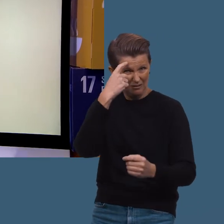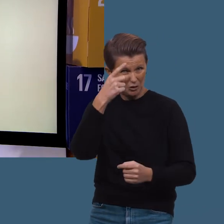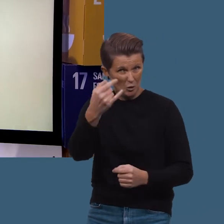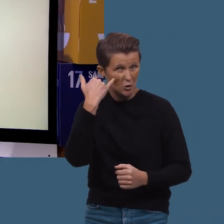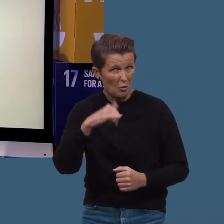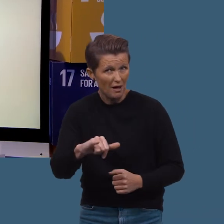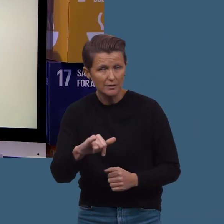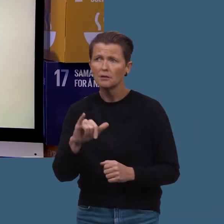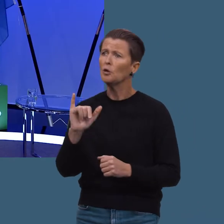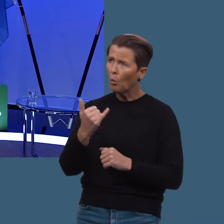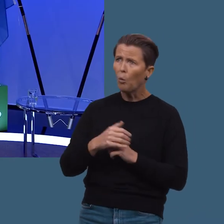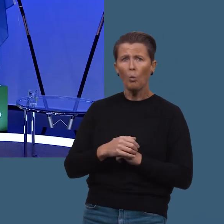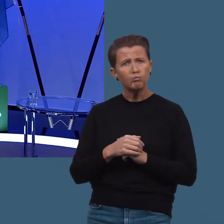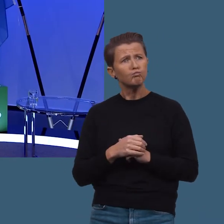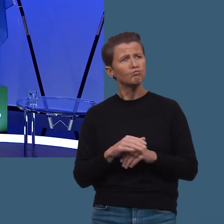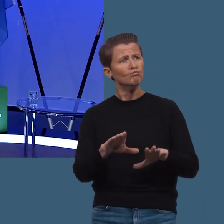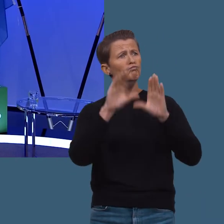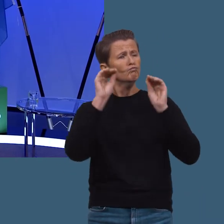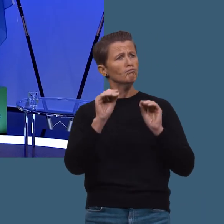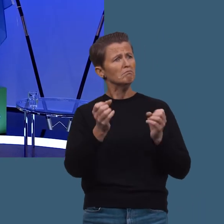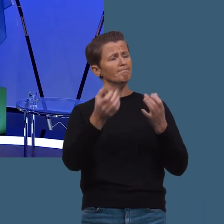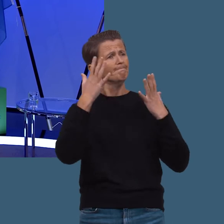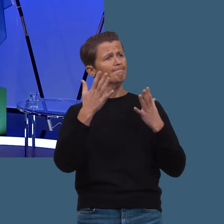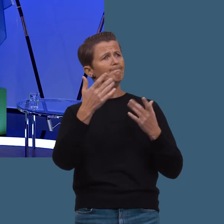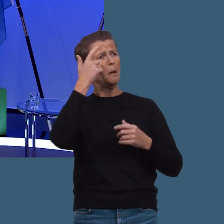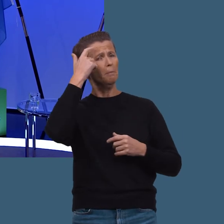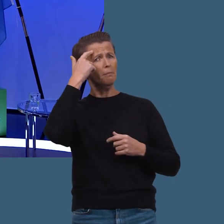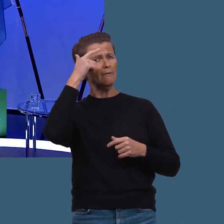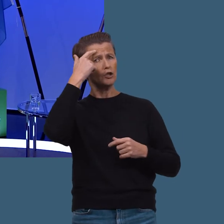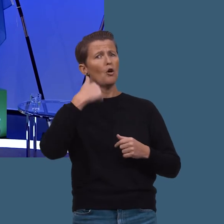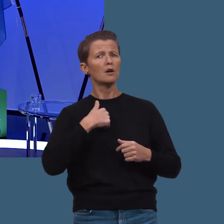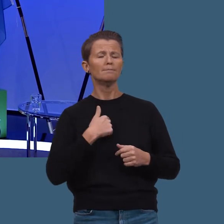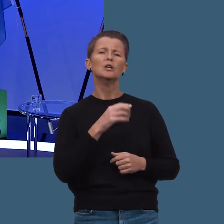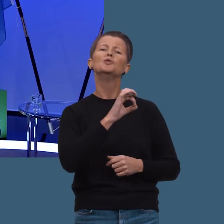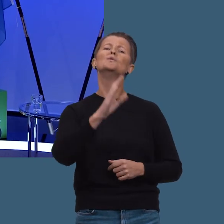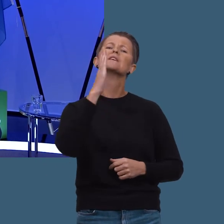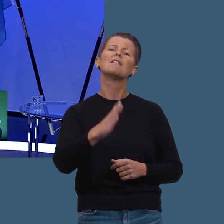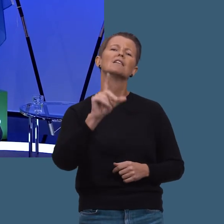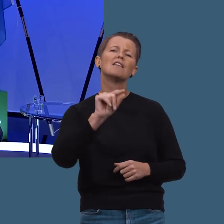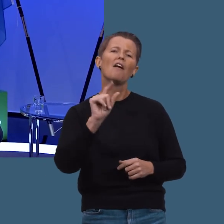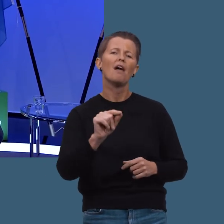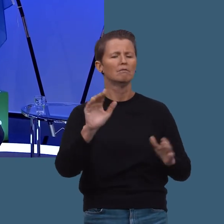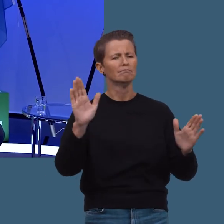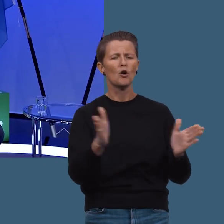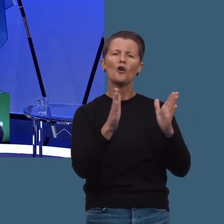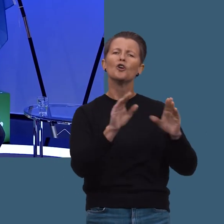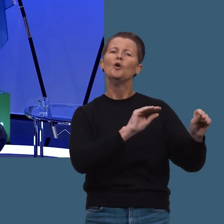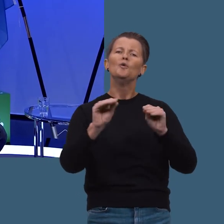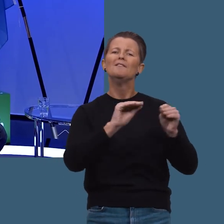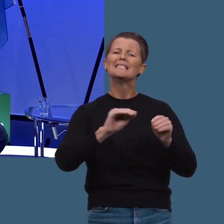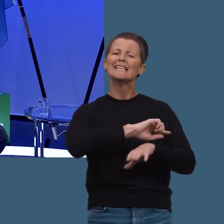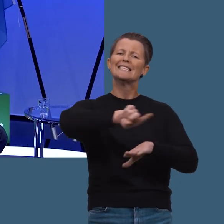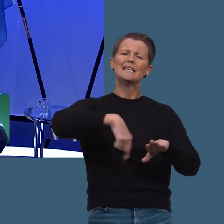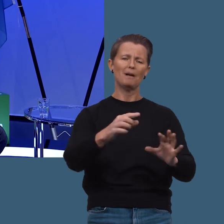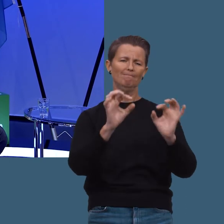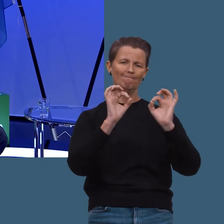mening, Jens? Jo, jeg må egentlig kunne si det. Det ga meg absolutt mening, Sjana. Tusen takk for den, hva skal vi si, korte